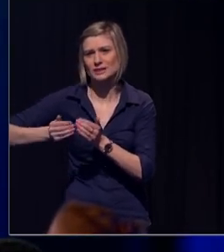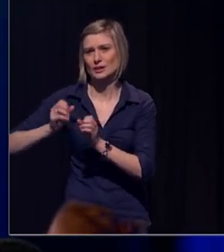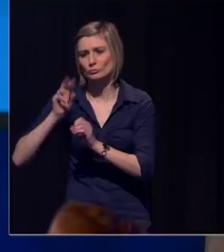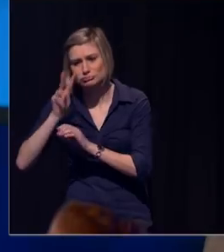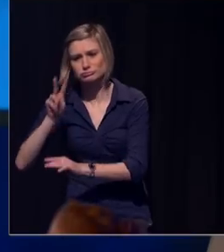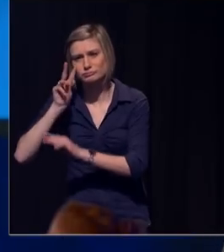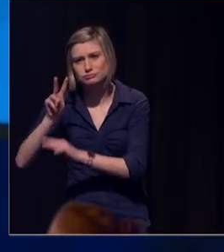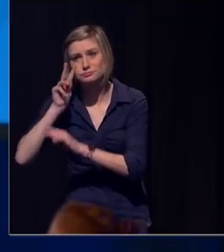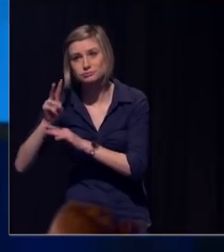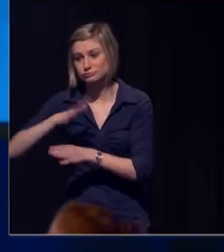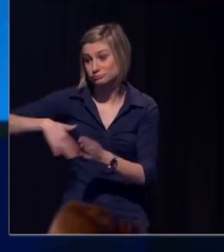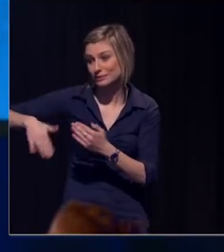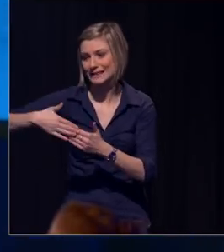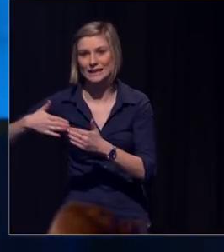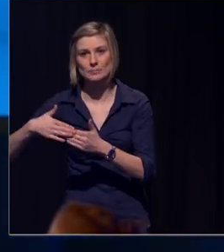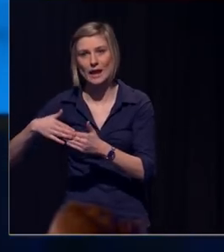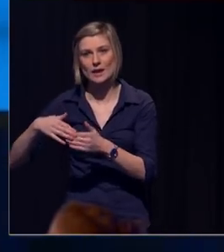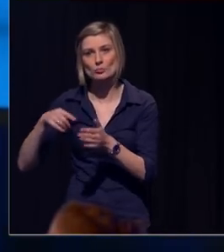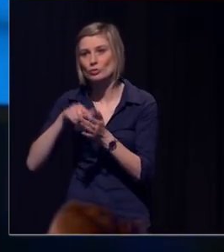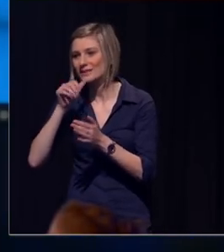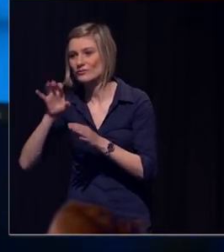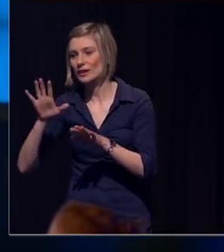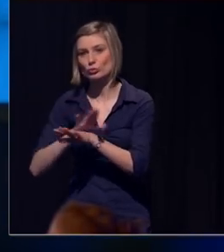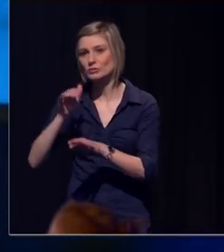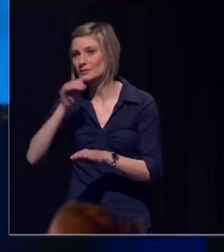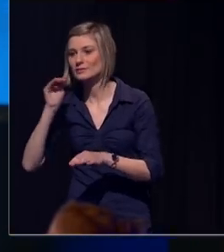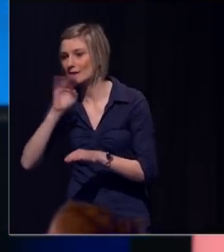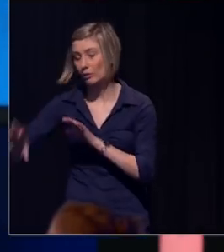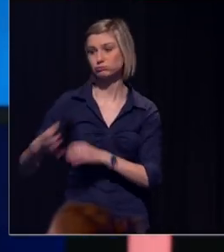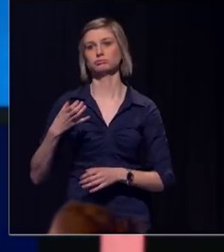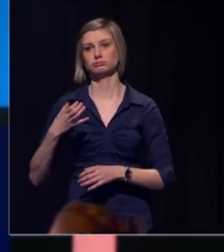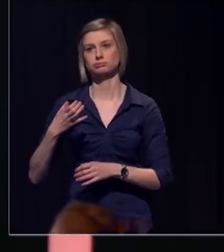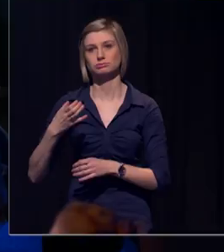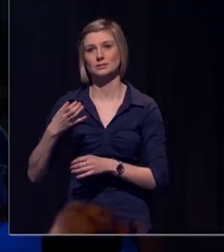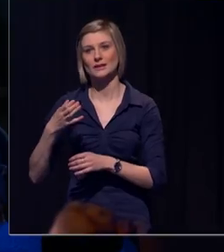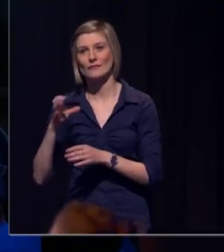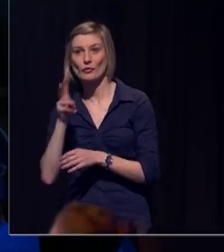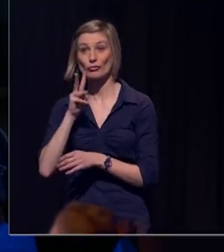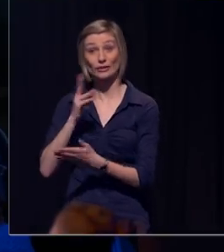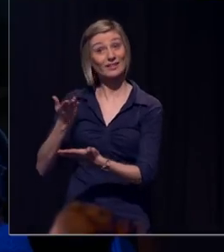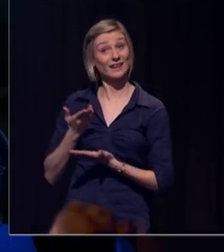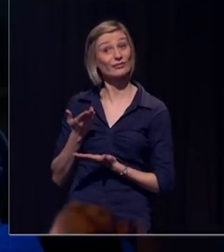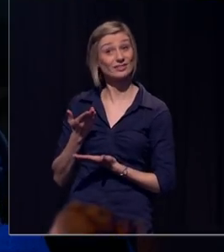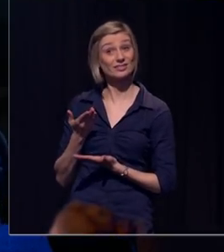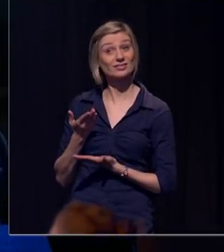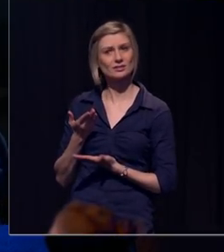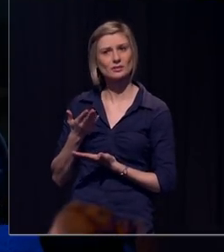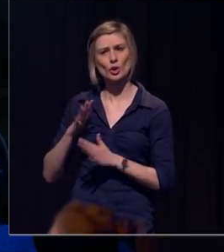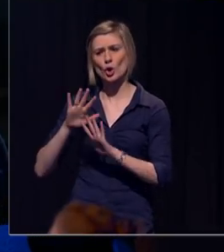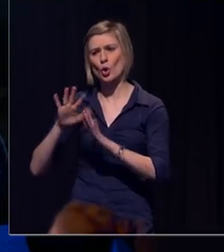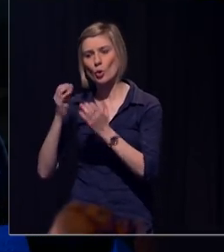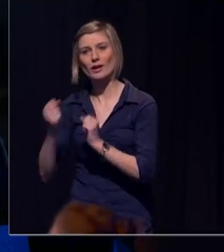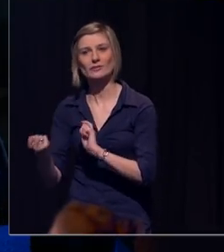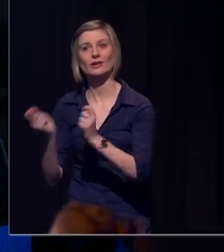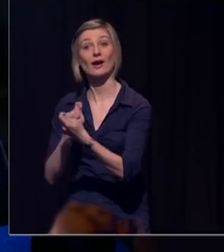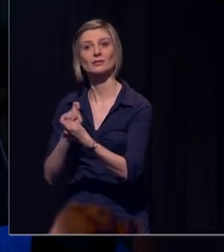rondom ons. We moeten daar heel weinig voor investeren en krijgen er heel veel voor terug. En hoe moeten we dat nu doorbreken? Daarvoor hebben we dus